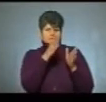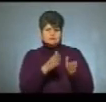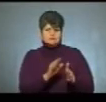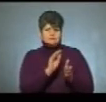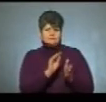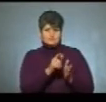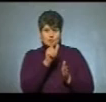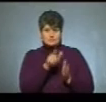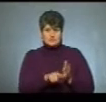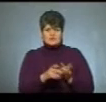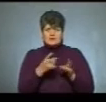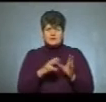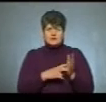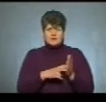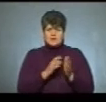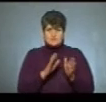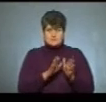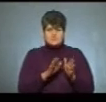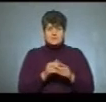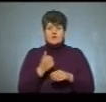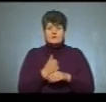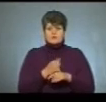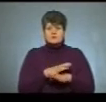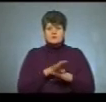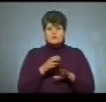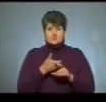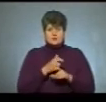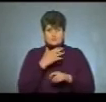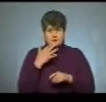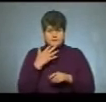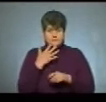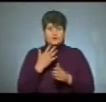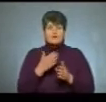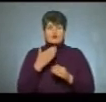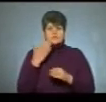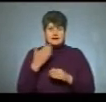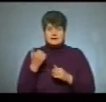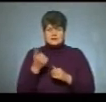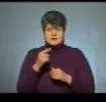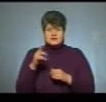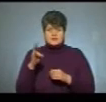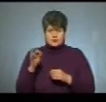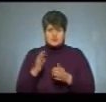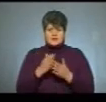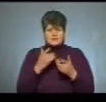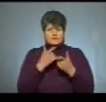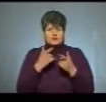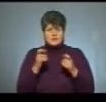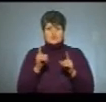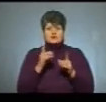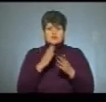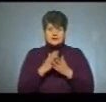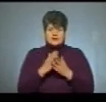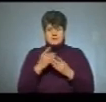якщо у викладача є негативні відгуки про студентів. Основне, щоб їх не було дуже багато. В останні тижні перед ЗНО також в інтернеті з'являється інформація, що